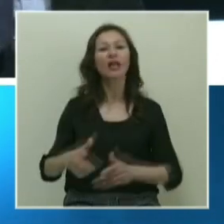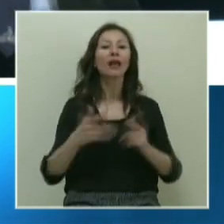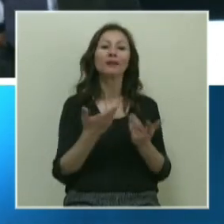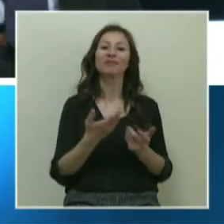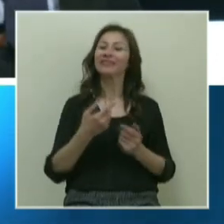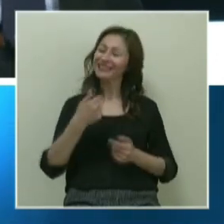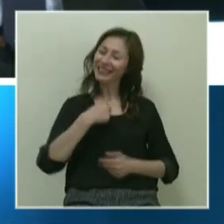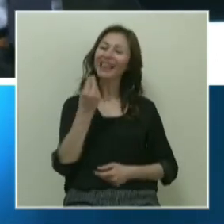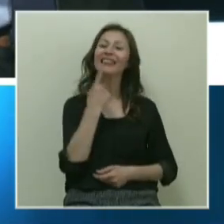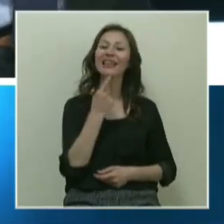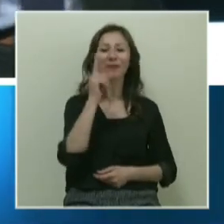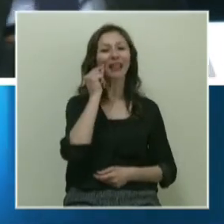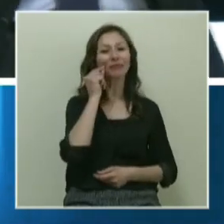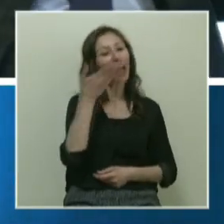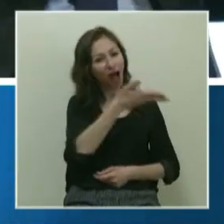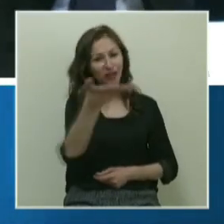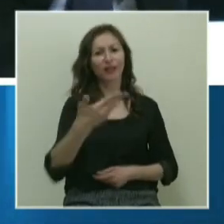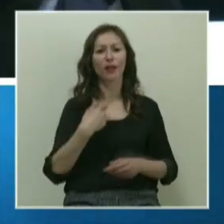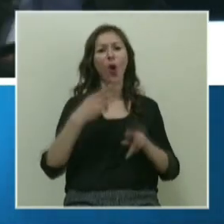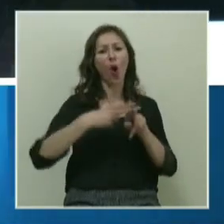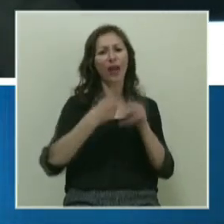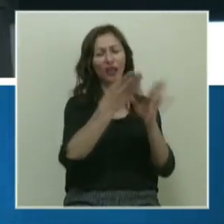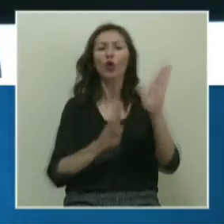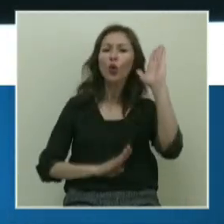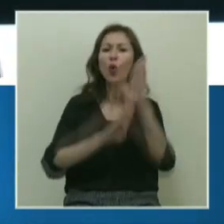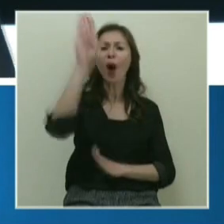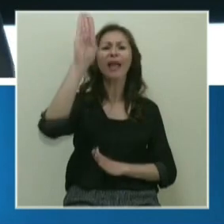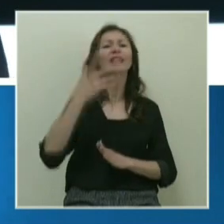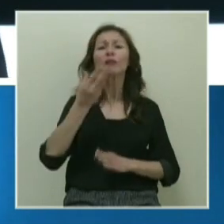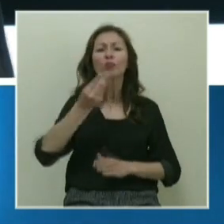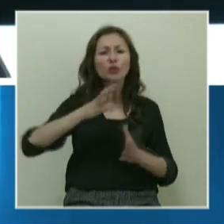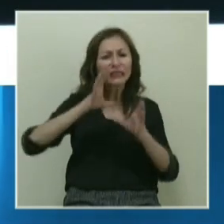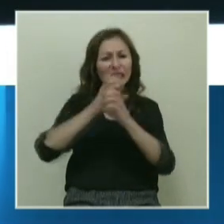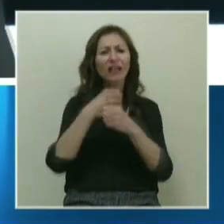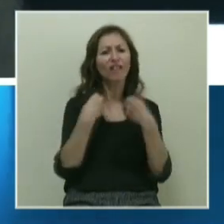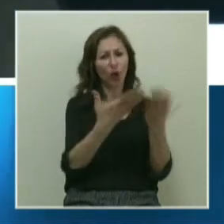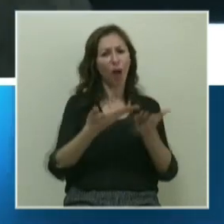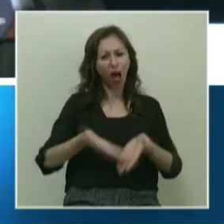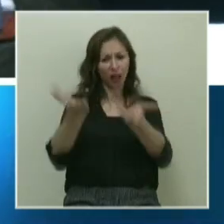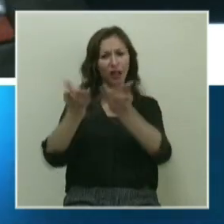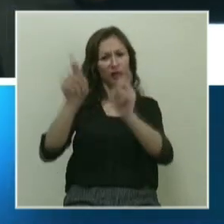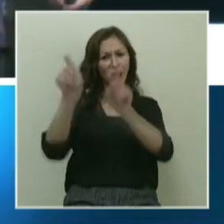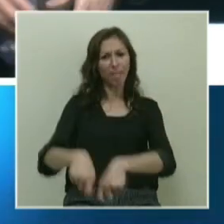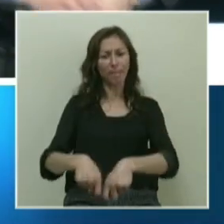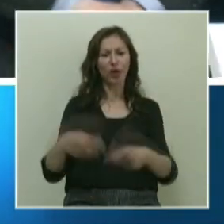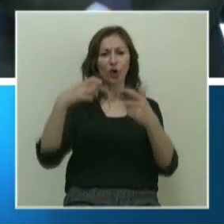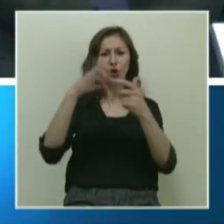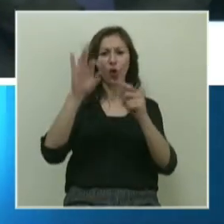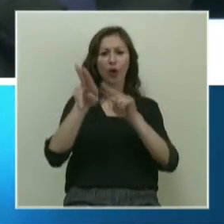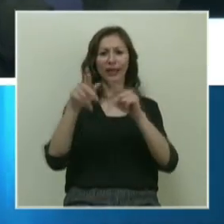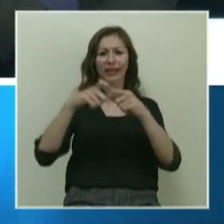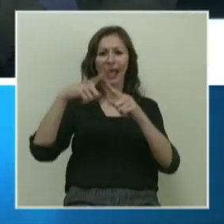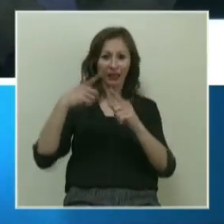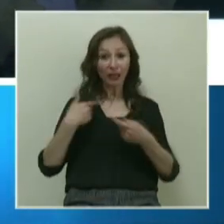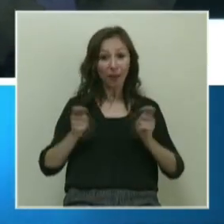ne tatlı bir adamsın. Al sana SpaceX roketinin bütün sırlarını veriyorum. Al. Hadi yap roketi. Sizce